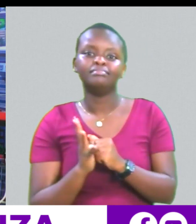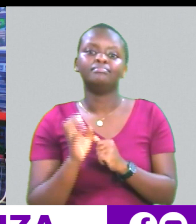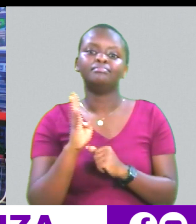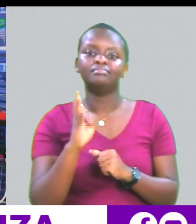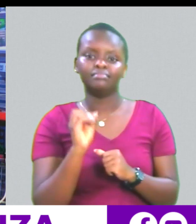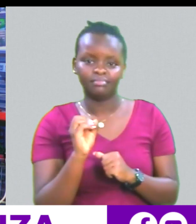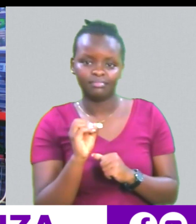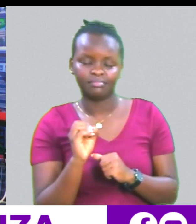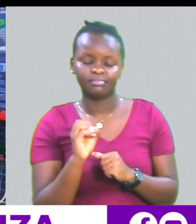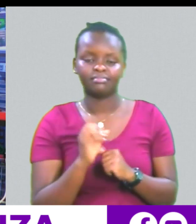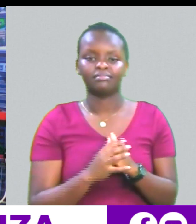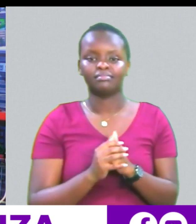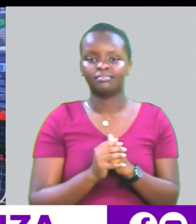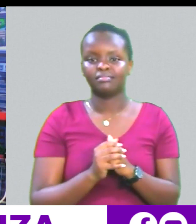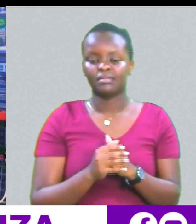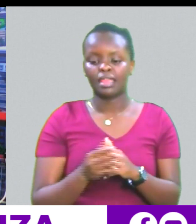Kula chumbi